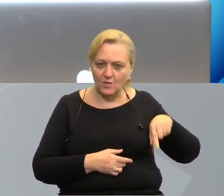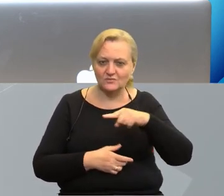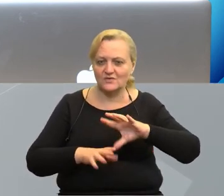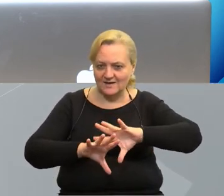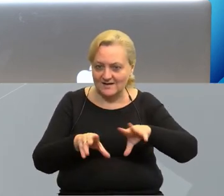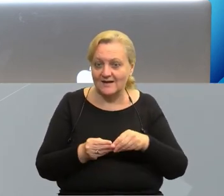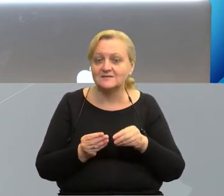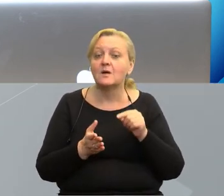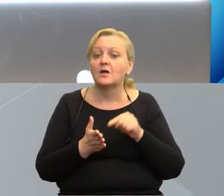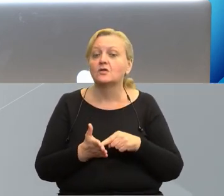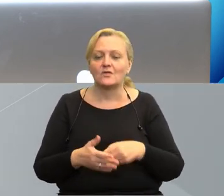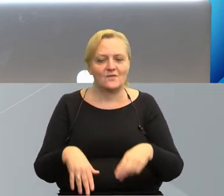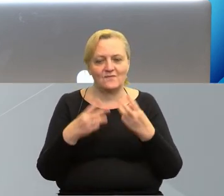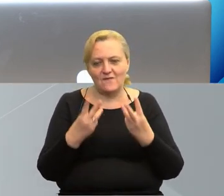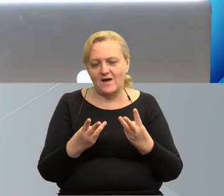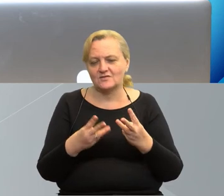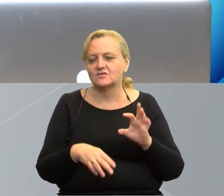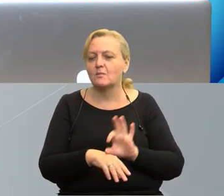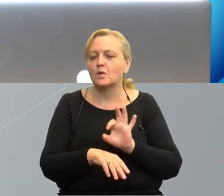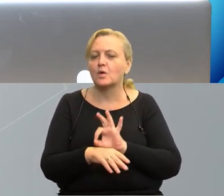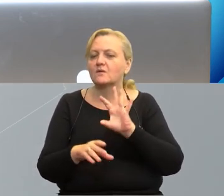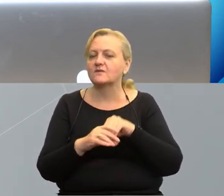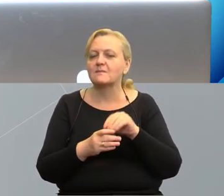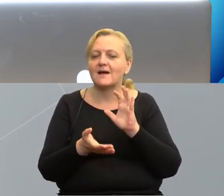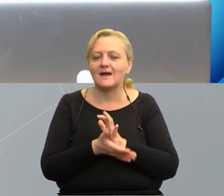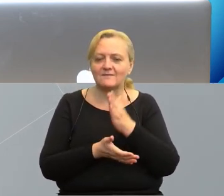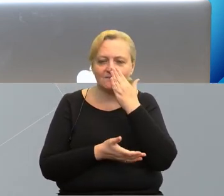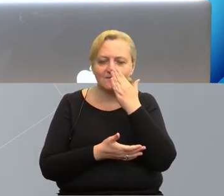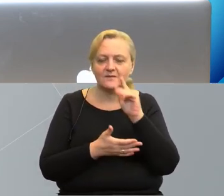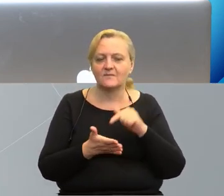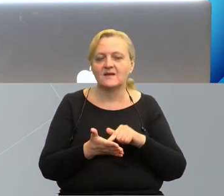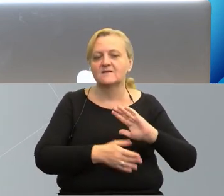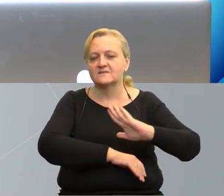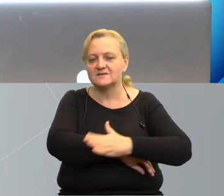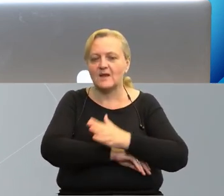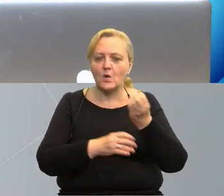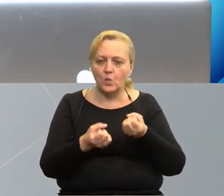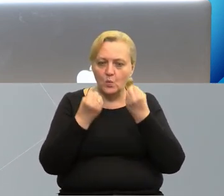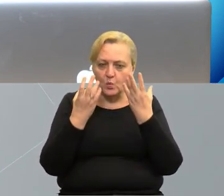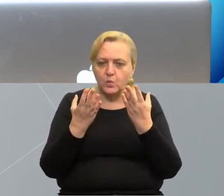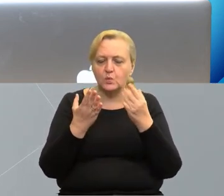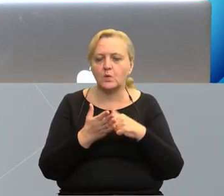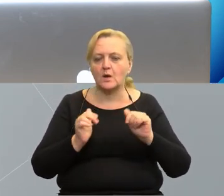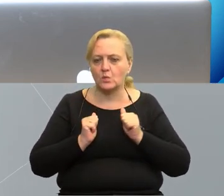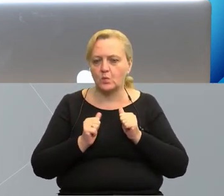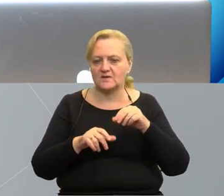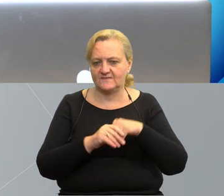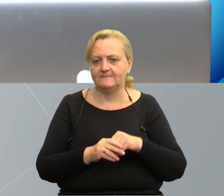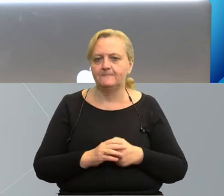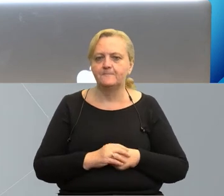Będzie to szczególnie dla nas istotne w projektach o charakterze, czy wspierającym kulturę i turystykę.